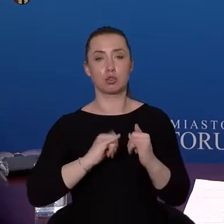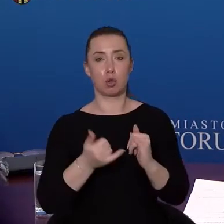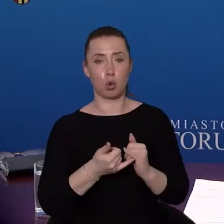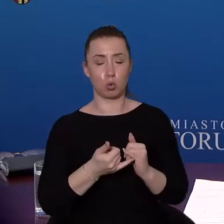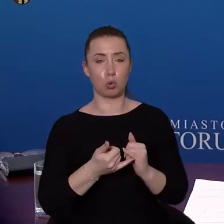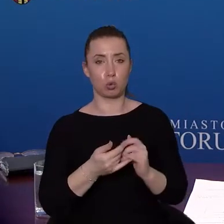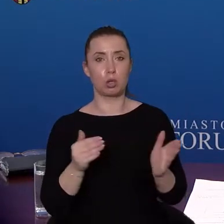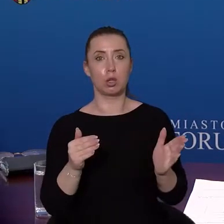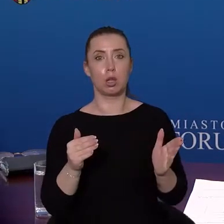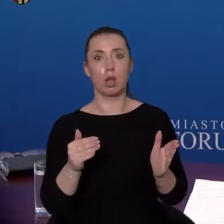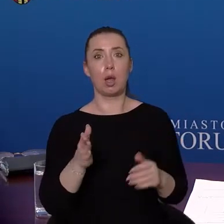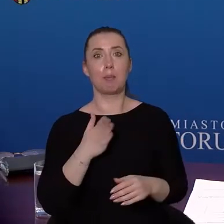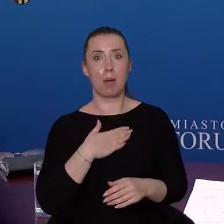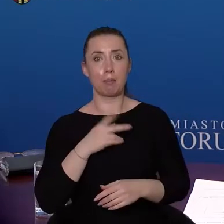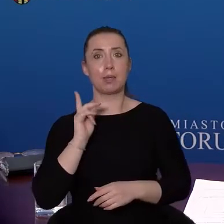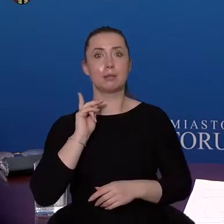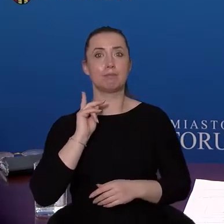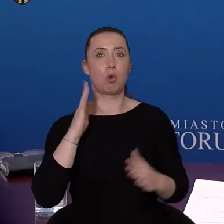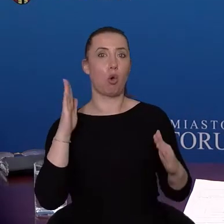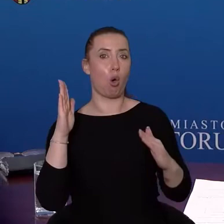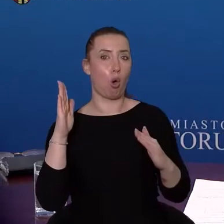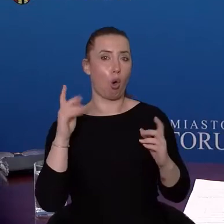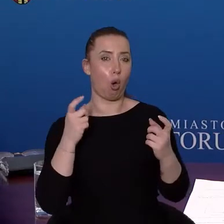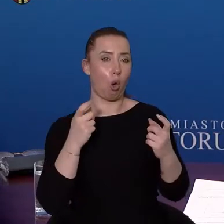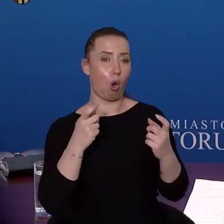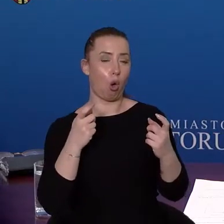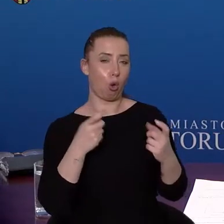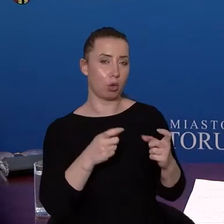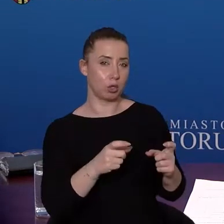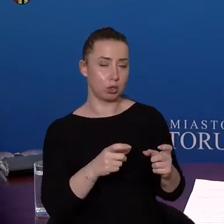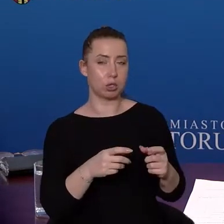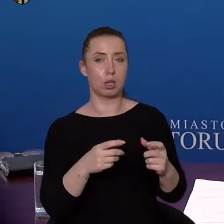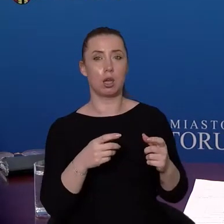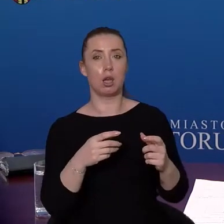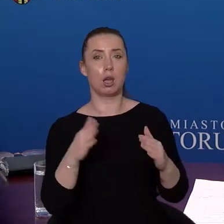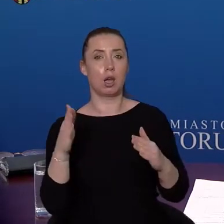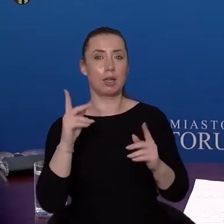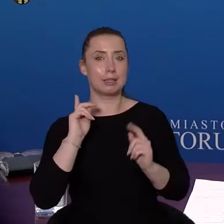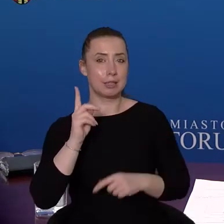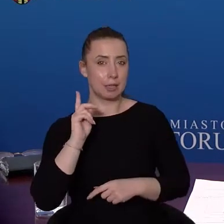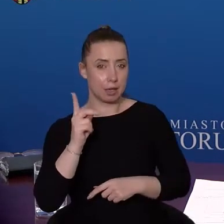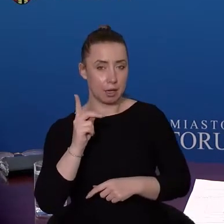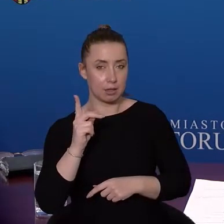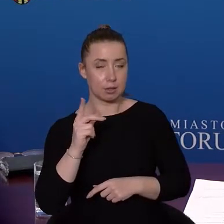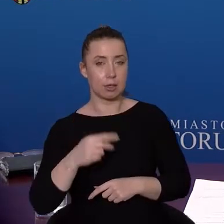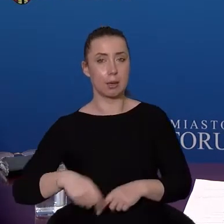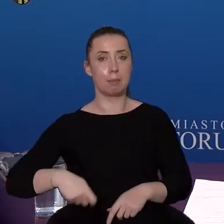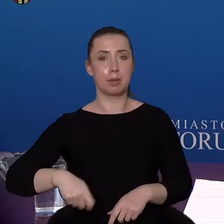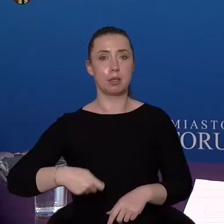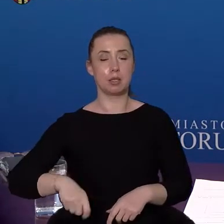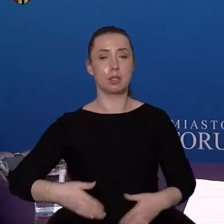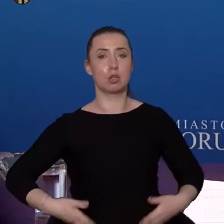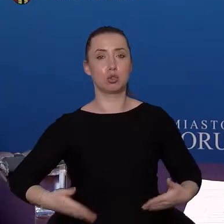zakazy i nakazy wynikające z sytuacji epidemicznej. Zgodnie z decyzją ministra